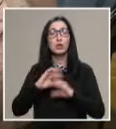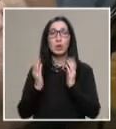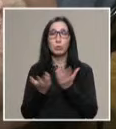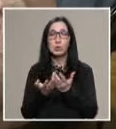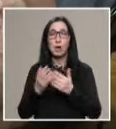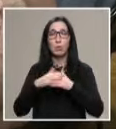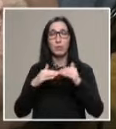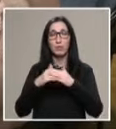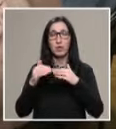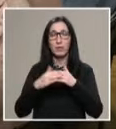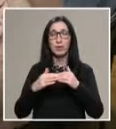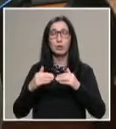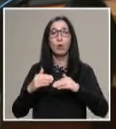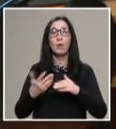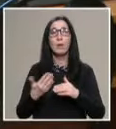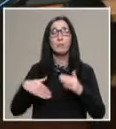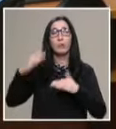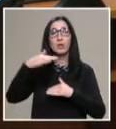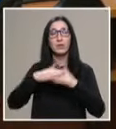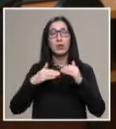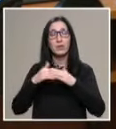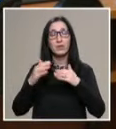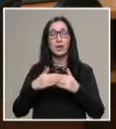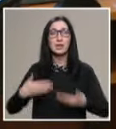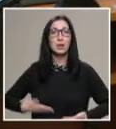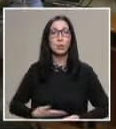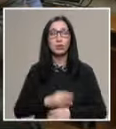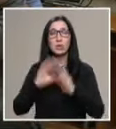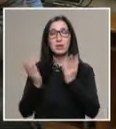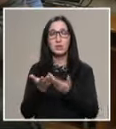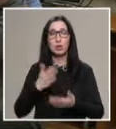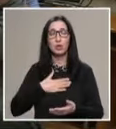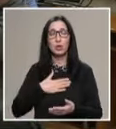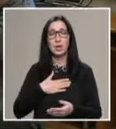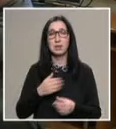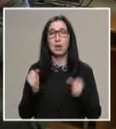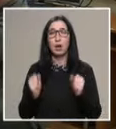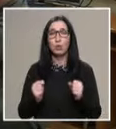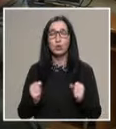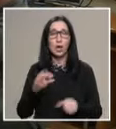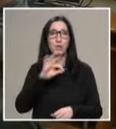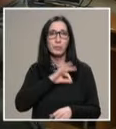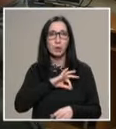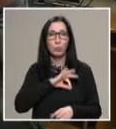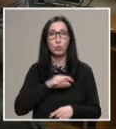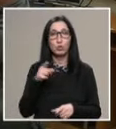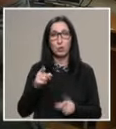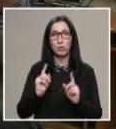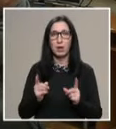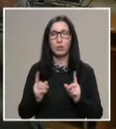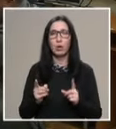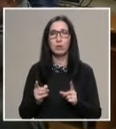повишаване на квалификацията е нужна за всички нас. Очаквам да получа това,